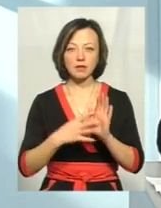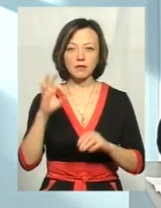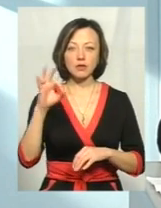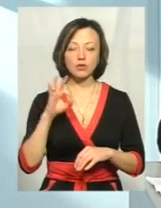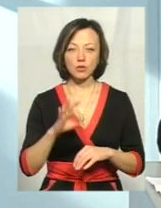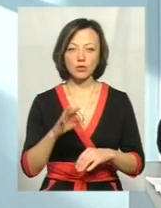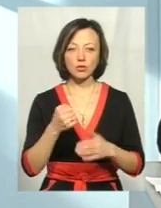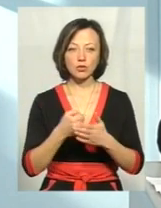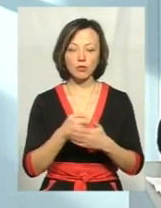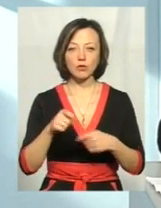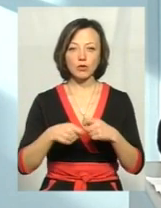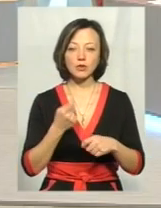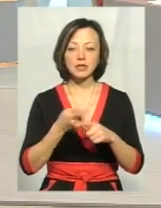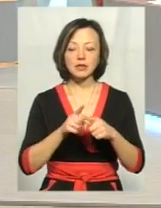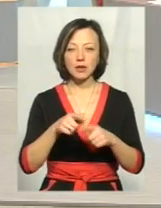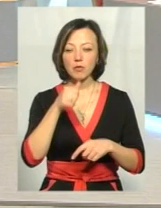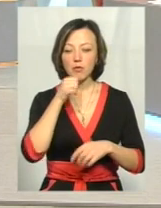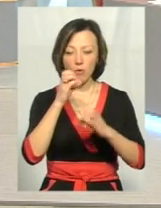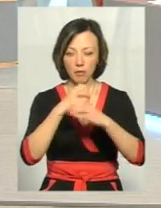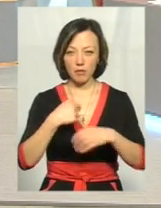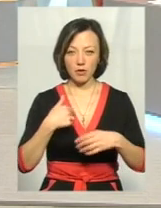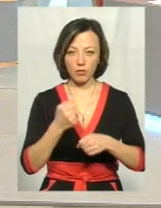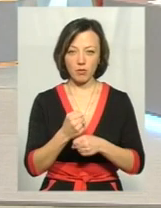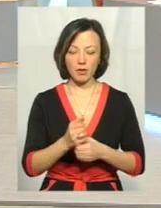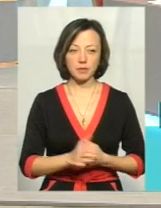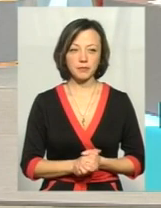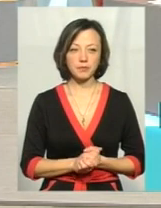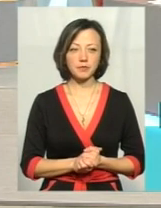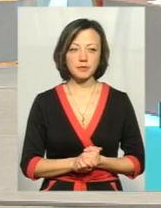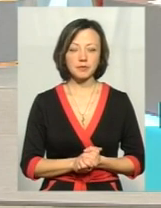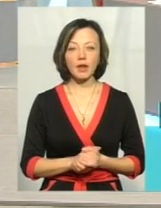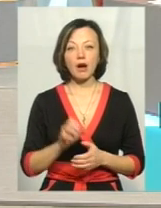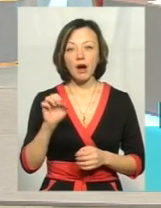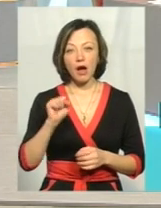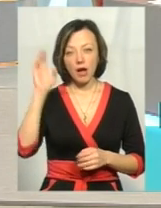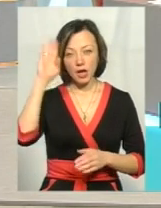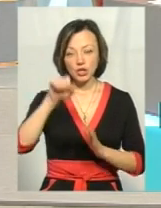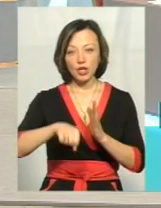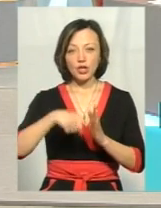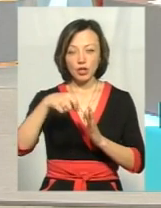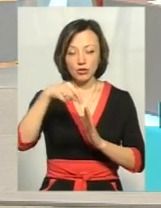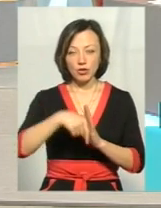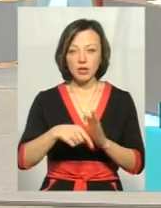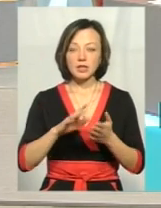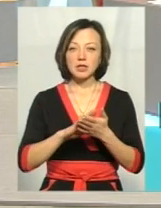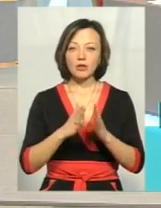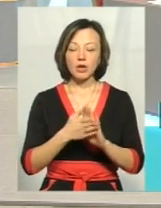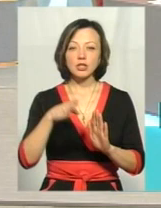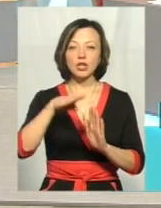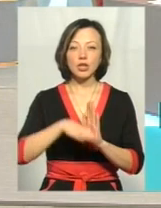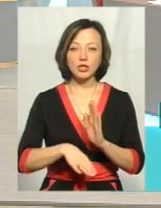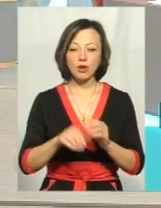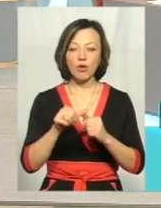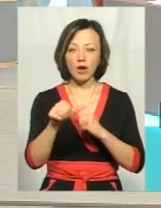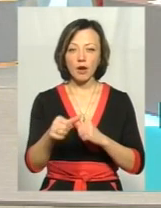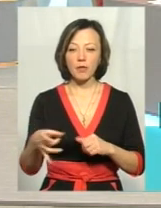доходило до відхилень з тих проб, які відібрані. З кроничної води тут набагато ситуація гірша. Тут в